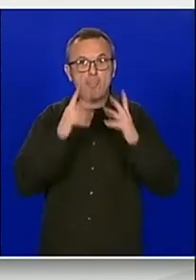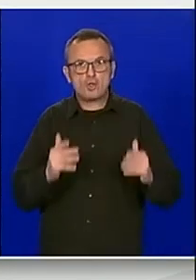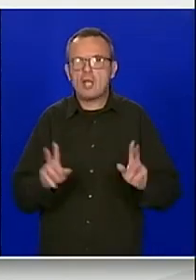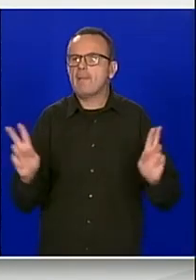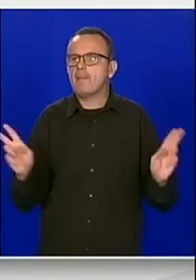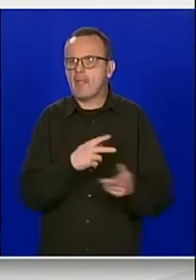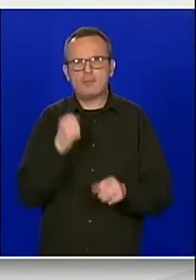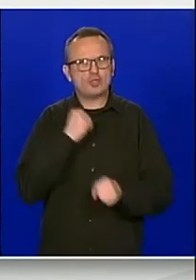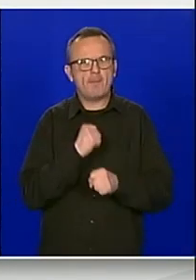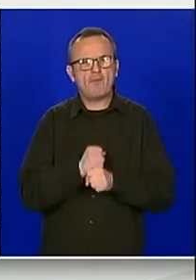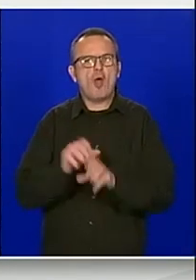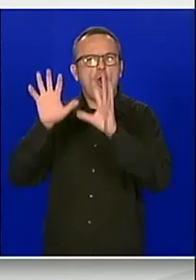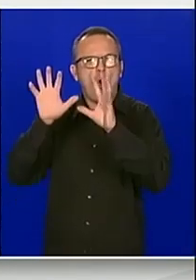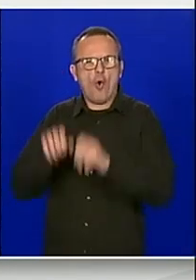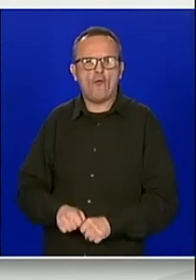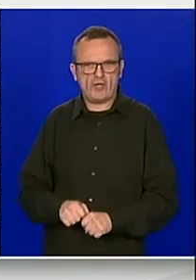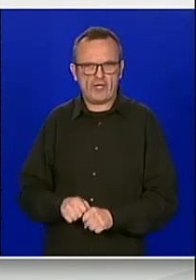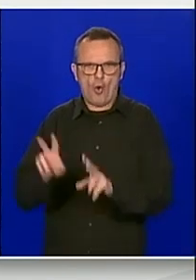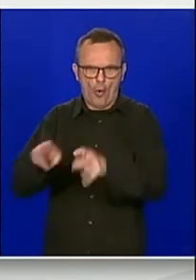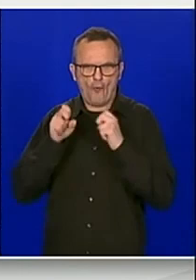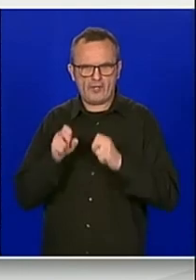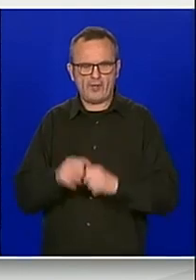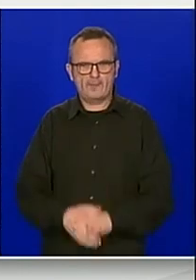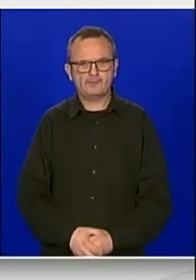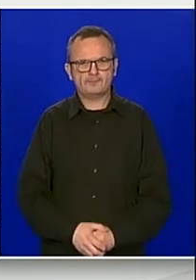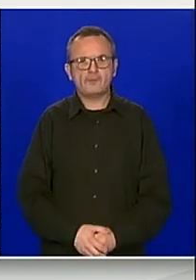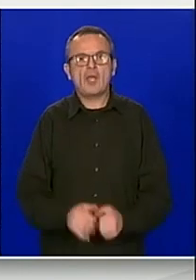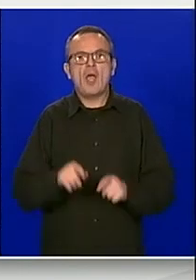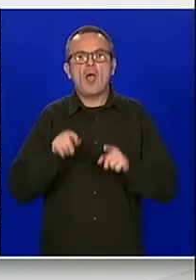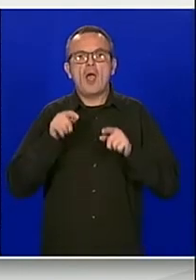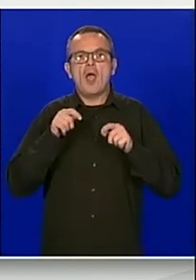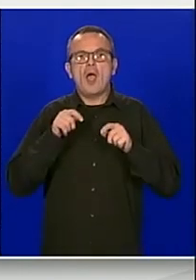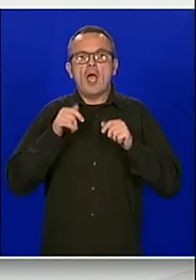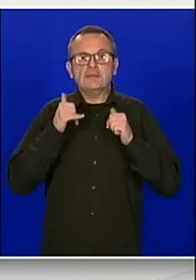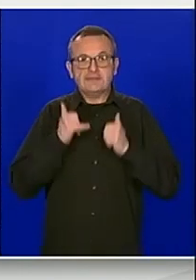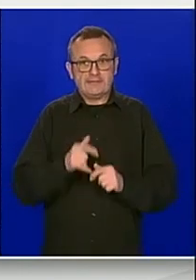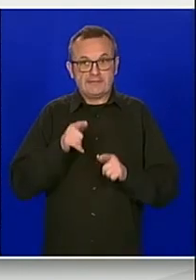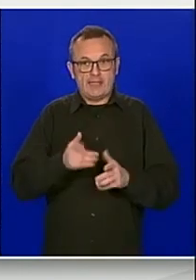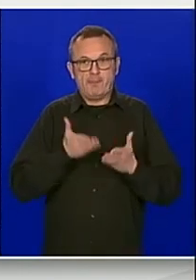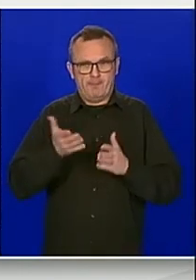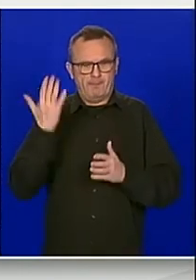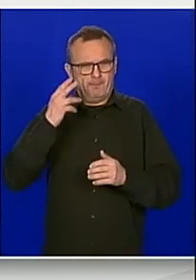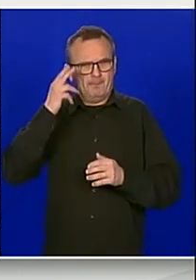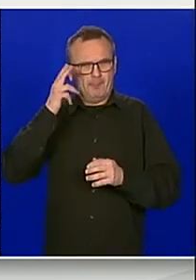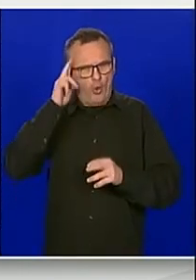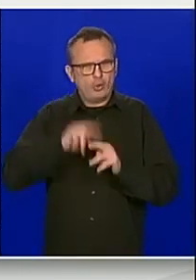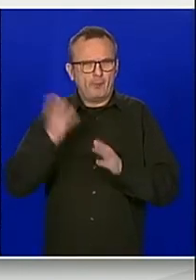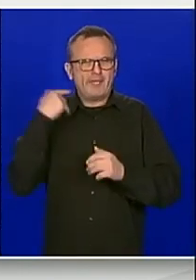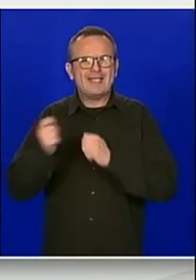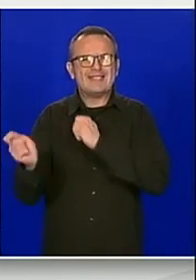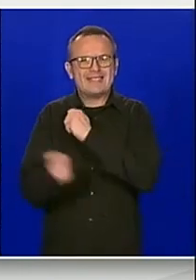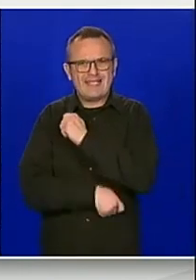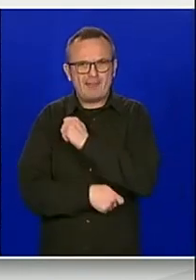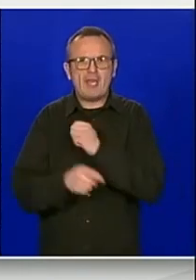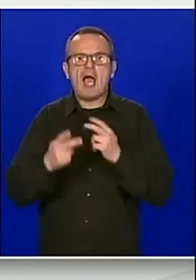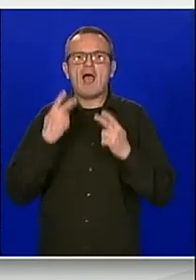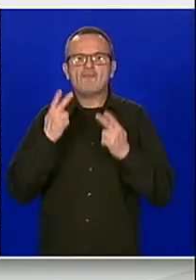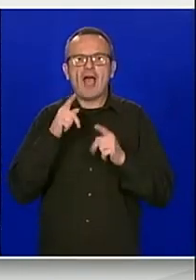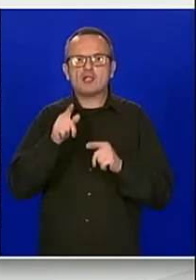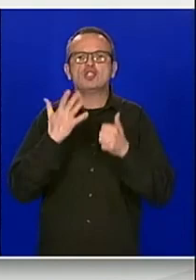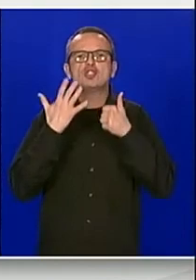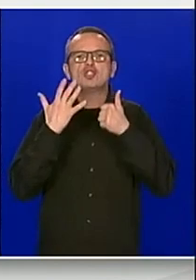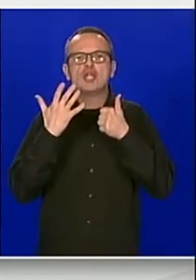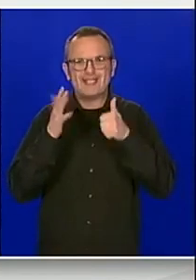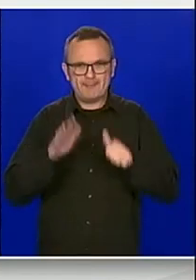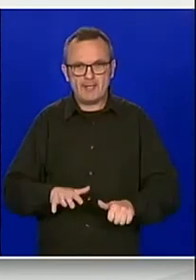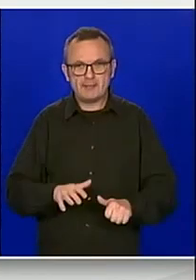Što se tiče zakona o interventnim mjerama vlade koje smo donijeli u srpnju koji je trajao šest mjeseci, smatramo da smo tim